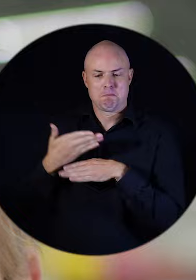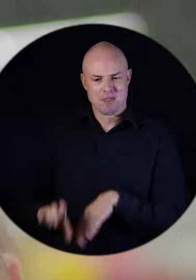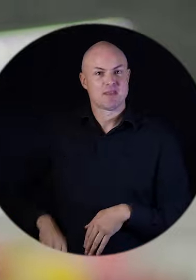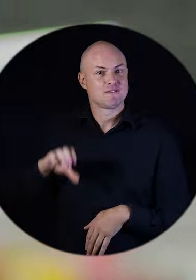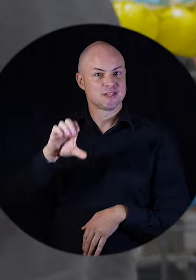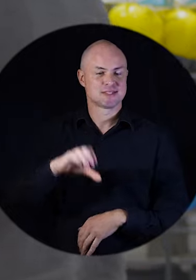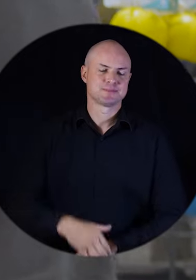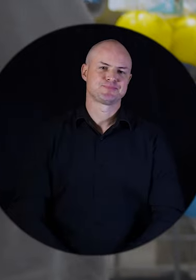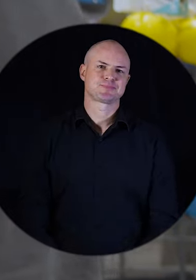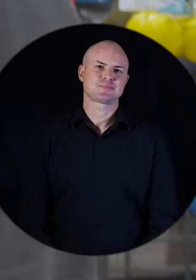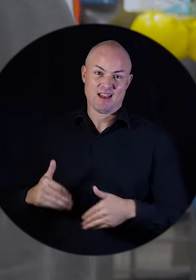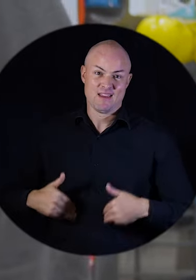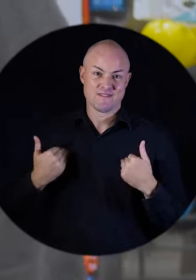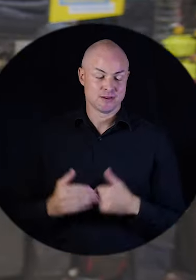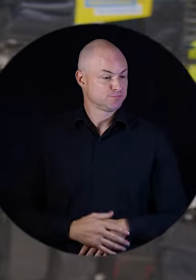s'investir pour quelqu'un.